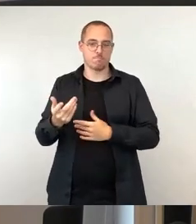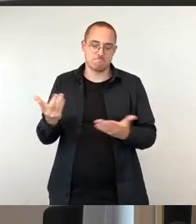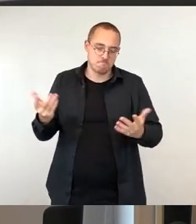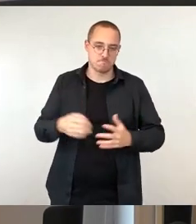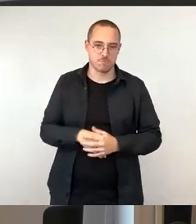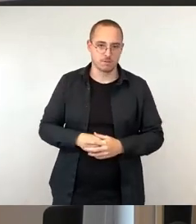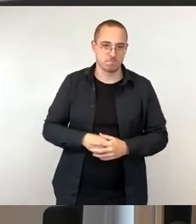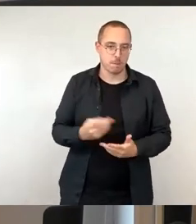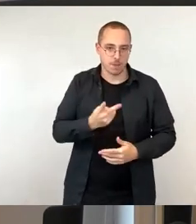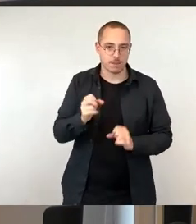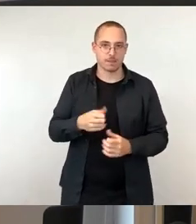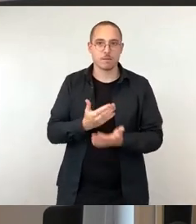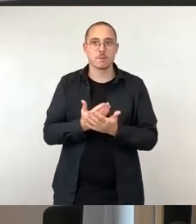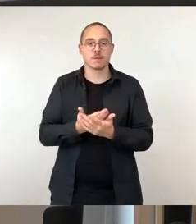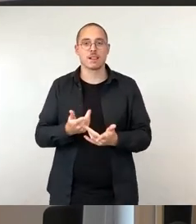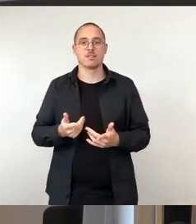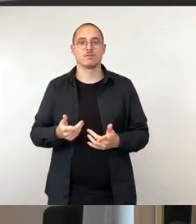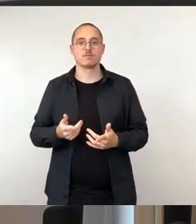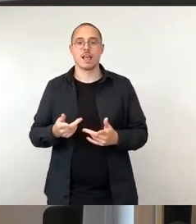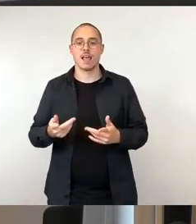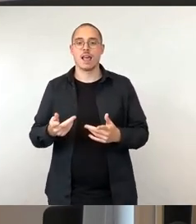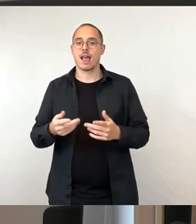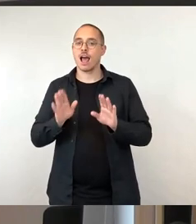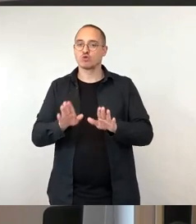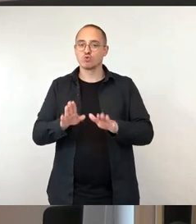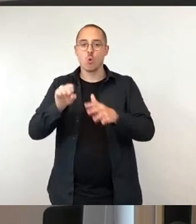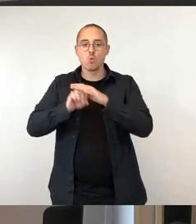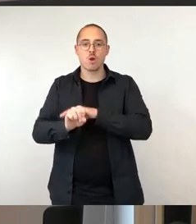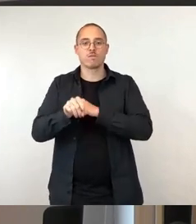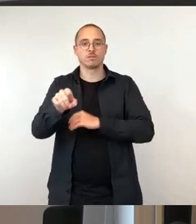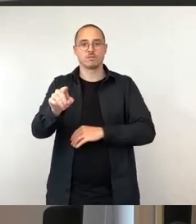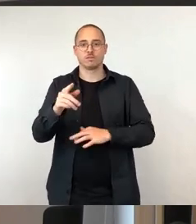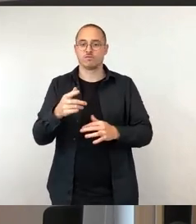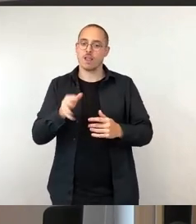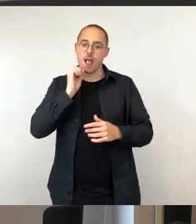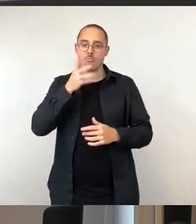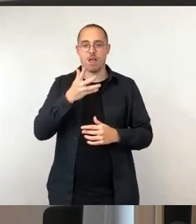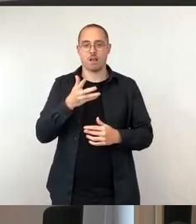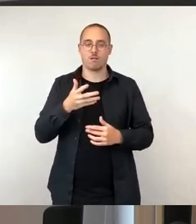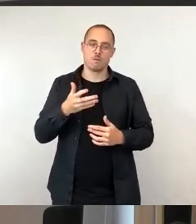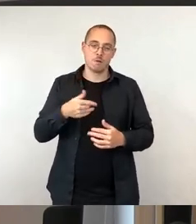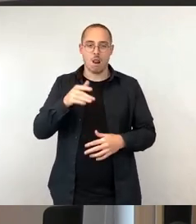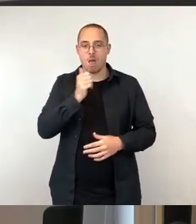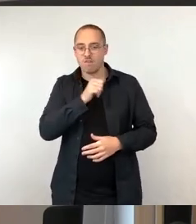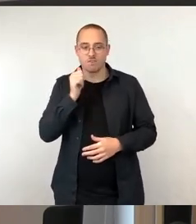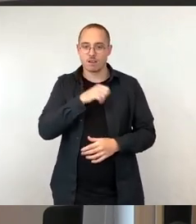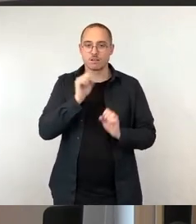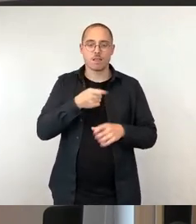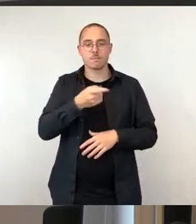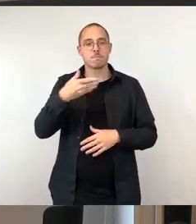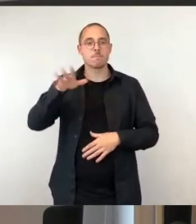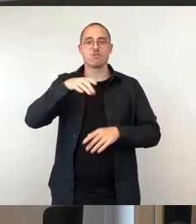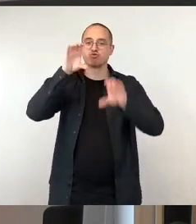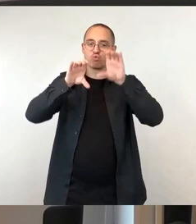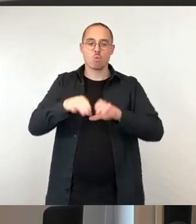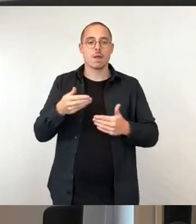Asylunterkunft strukturieren. Sie können den Spracherwerb fördern oder auch dazu beitragen, Kontakte zu knüpfen. Das alles wären ja durchaus